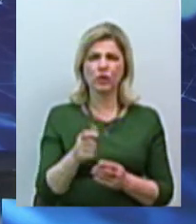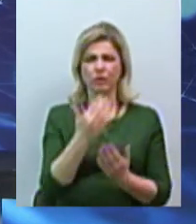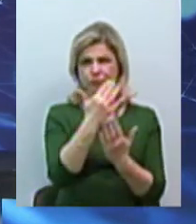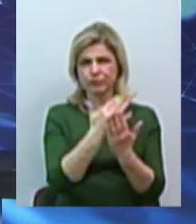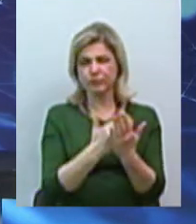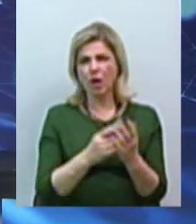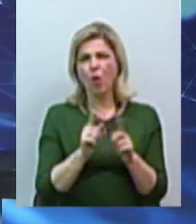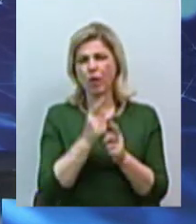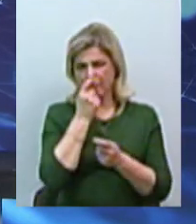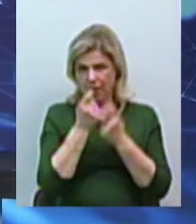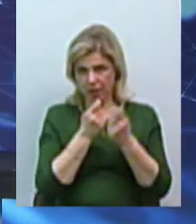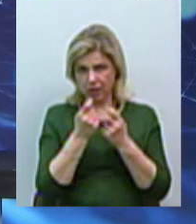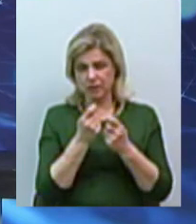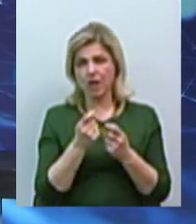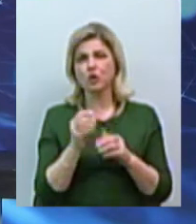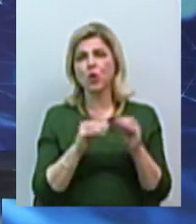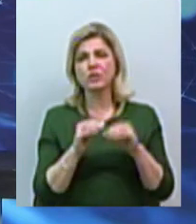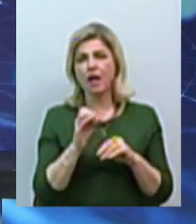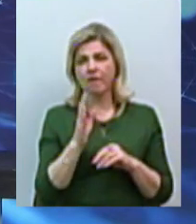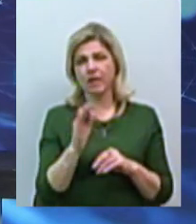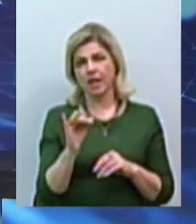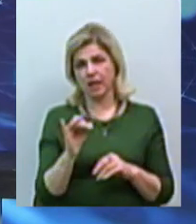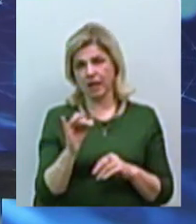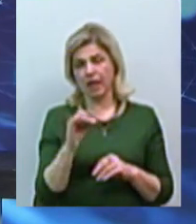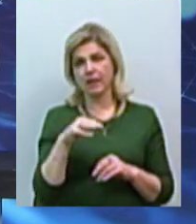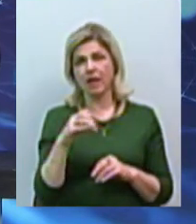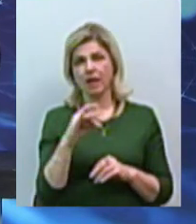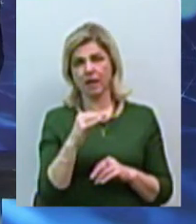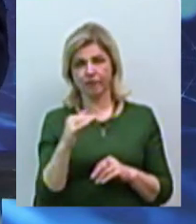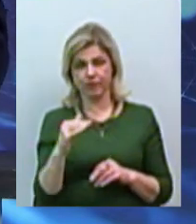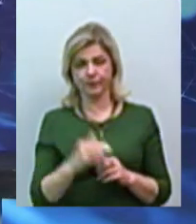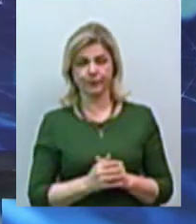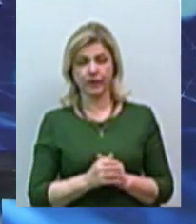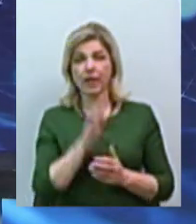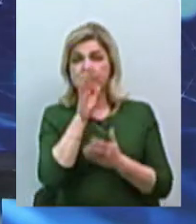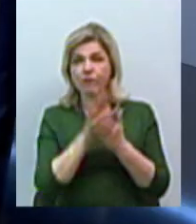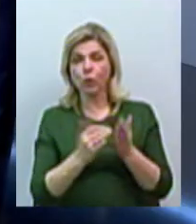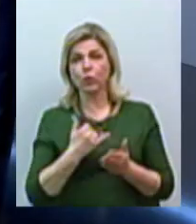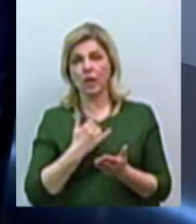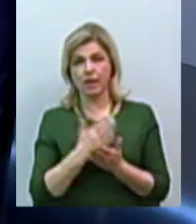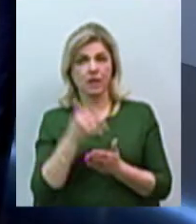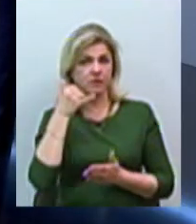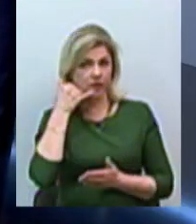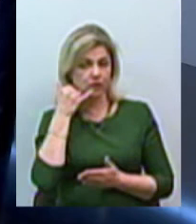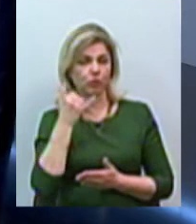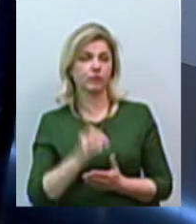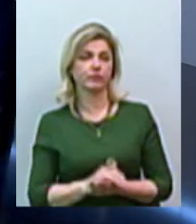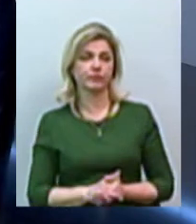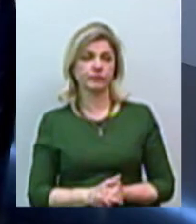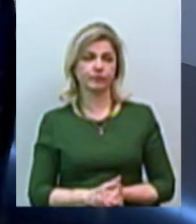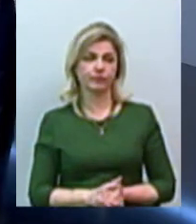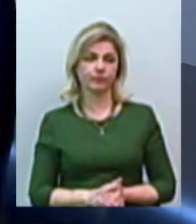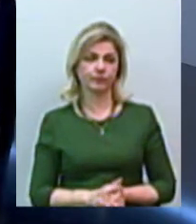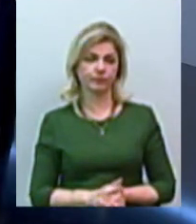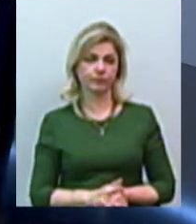якщо... Я перепрошую, Юрий Анатольович, у нас, Юрий Анатольович, я перепрошую, у нас є дзвінок, давайте послухаємо, є дзвінок. Я хотів би просто